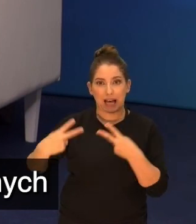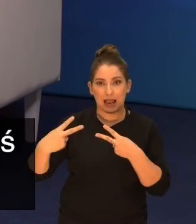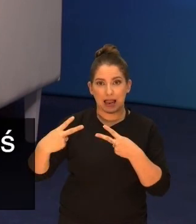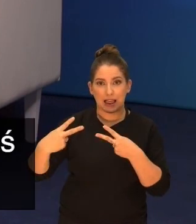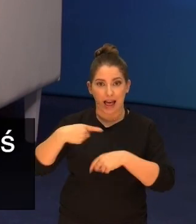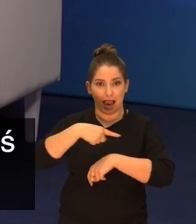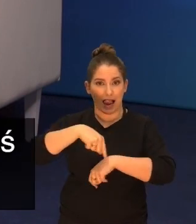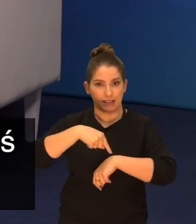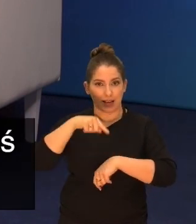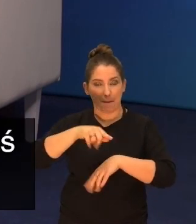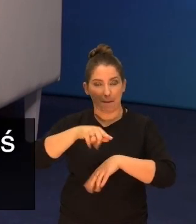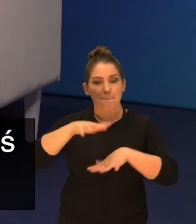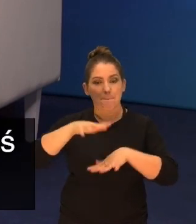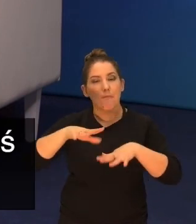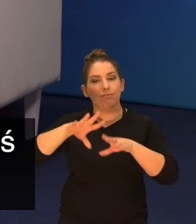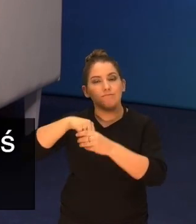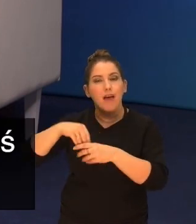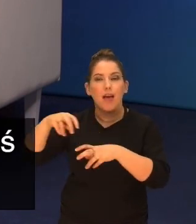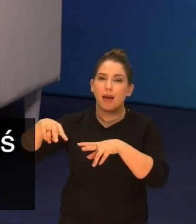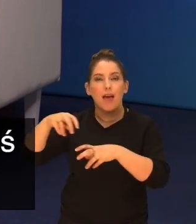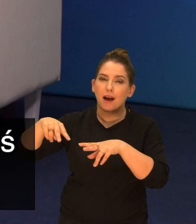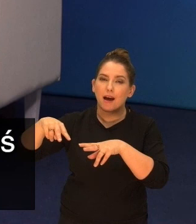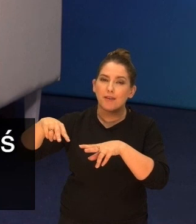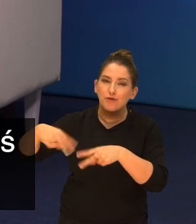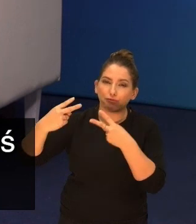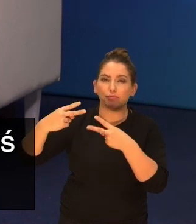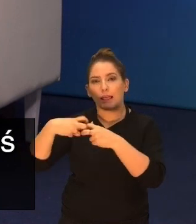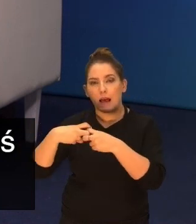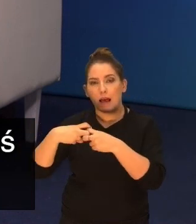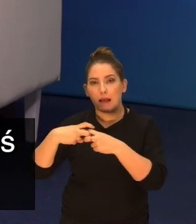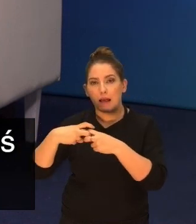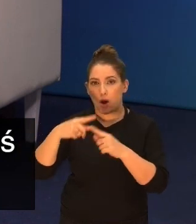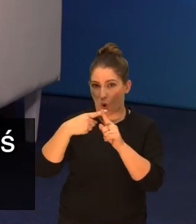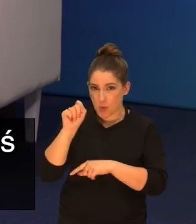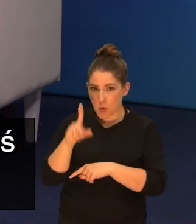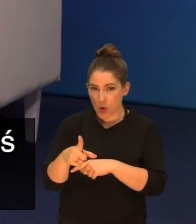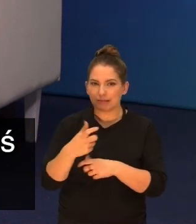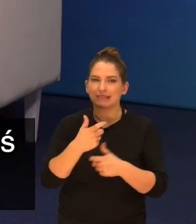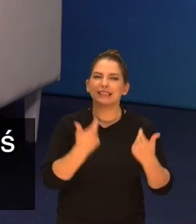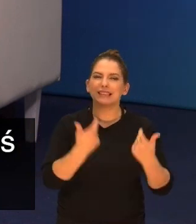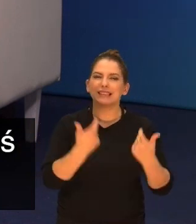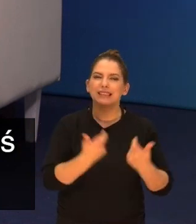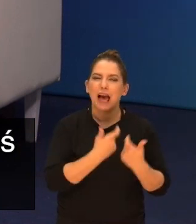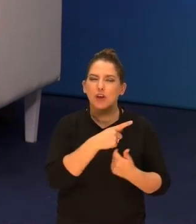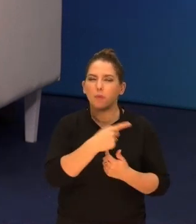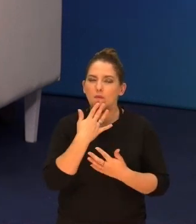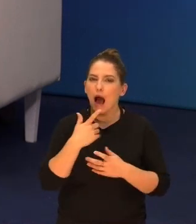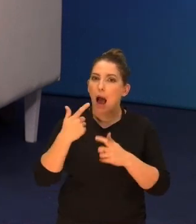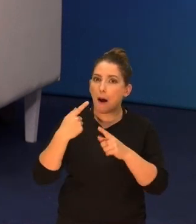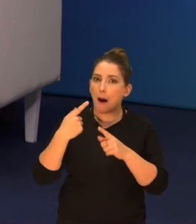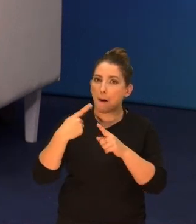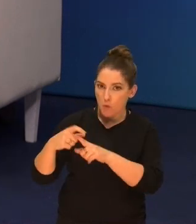lekcji, z tego pobytu w sieci wydłużonego są właśnie jakieś korzyści, poza tymi zagrożeniami, o których mówimy?